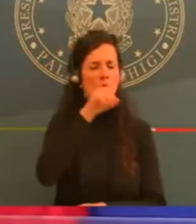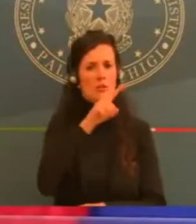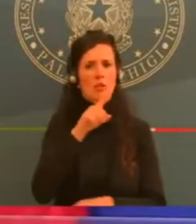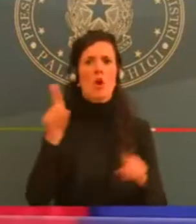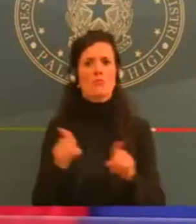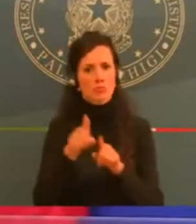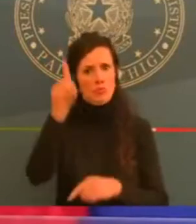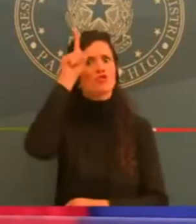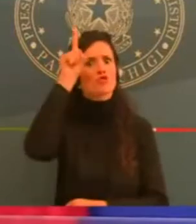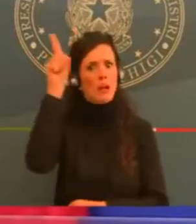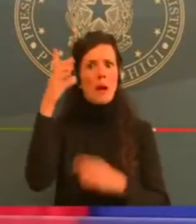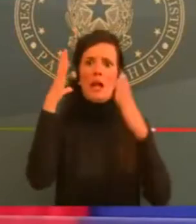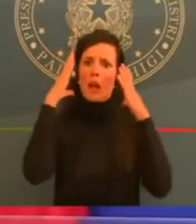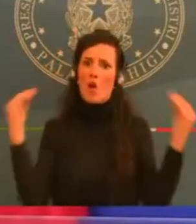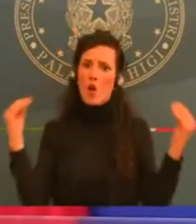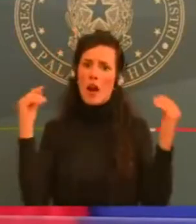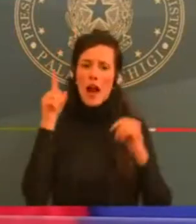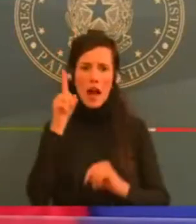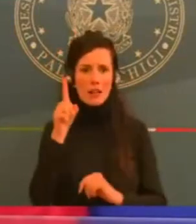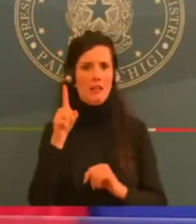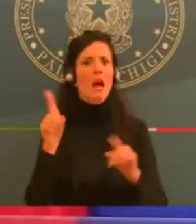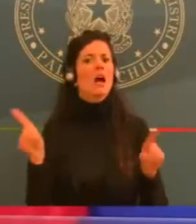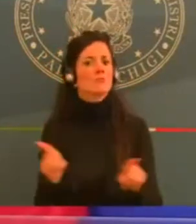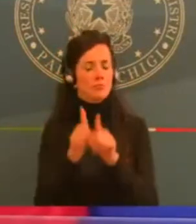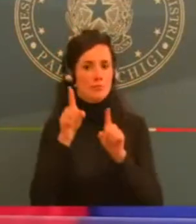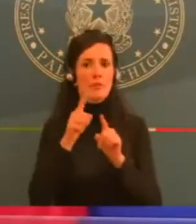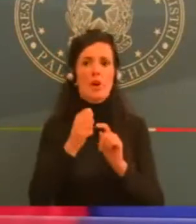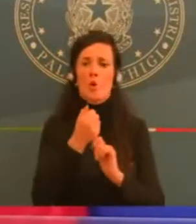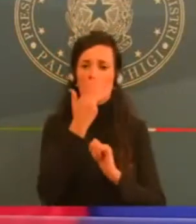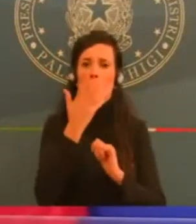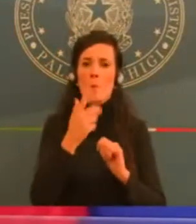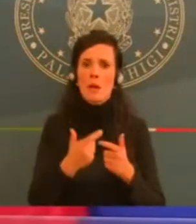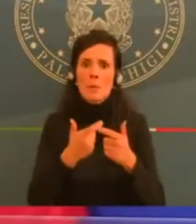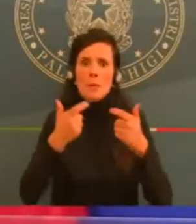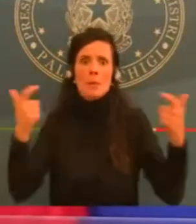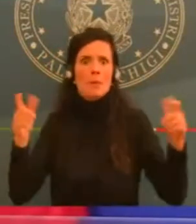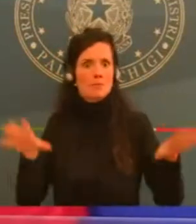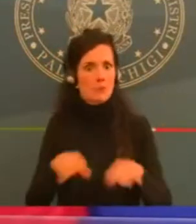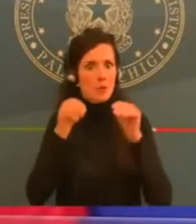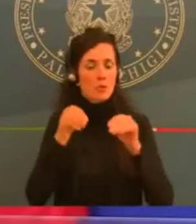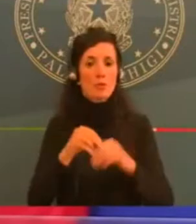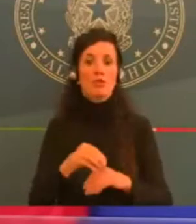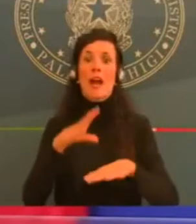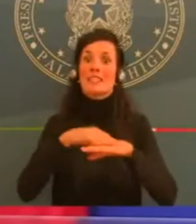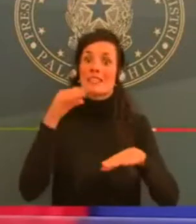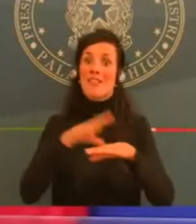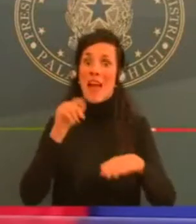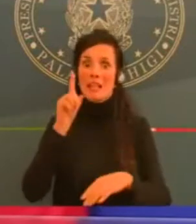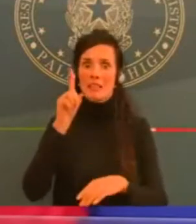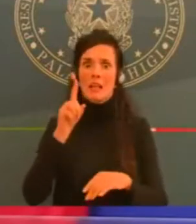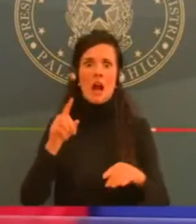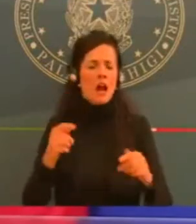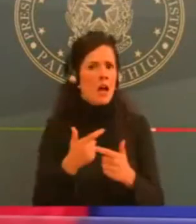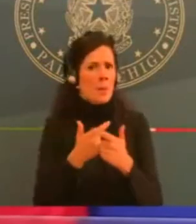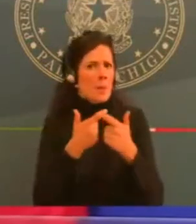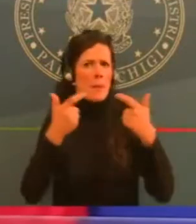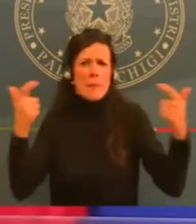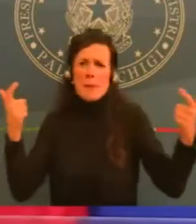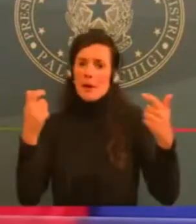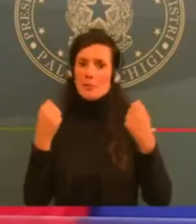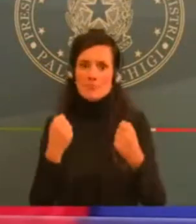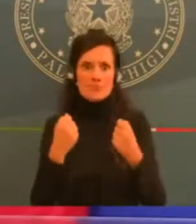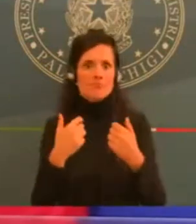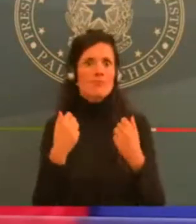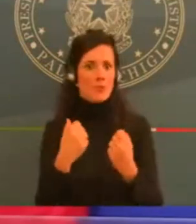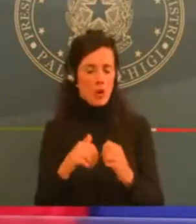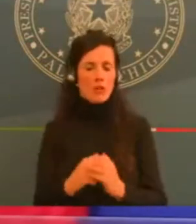crescita. Il virus continua a circolare dappertutto. Si lascia piegare, ma non